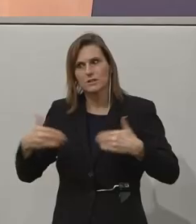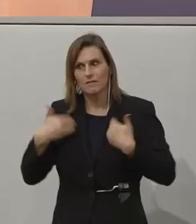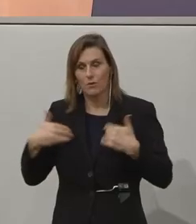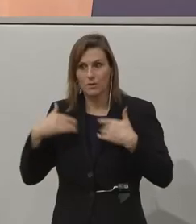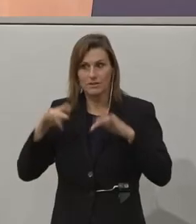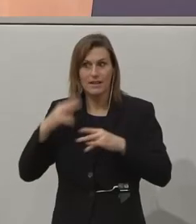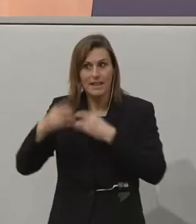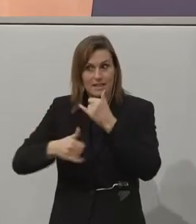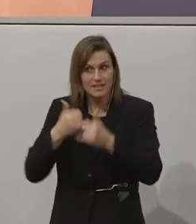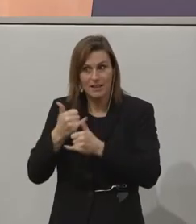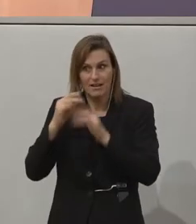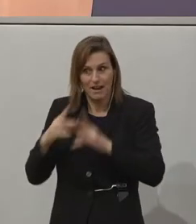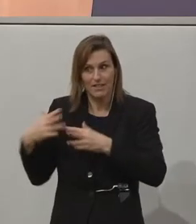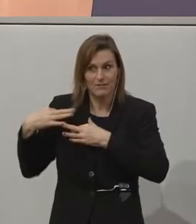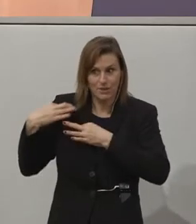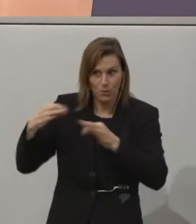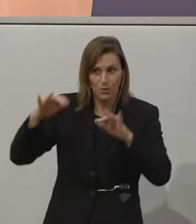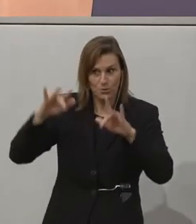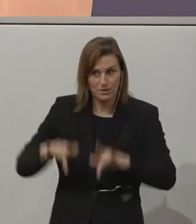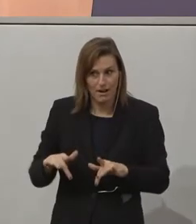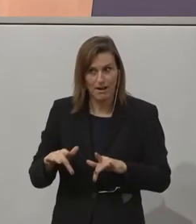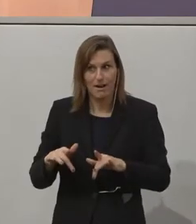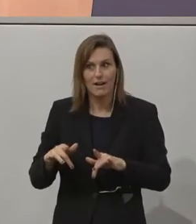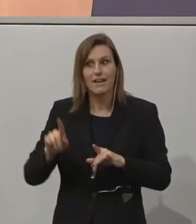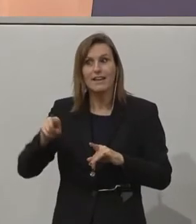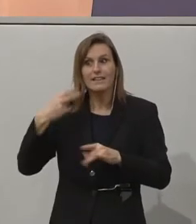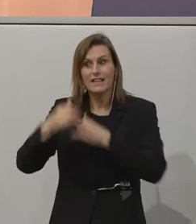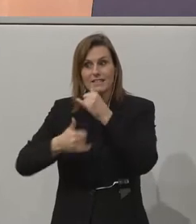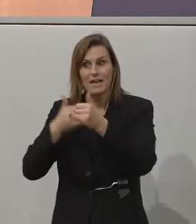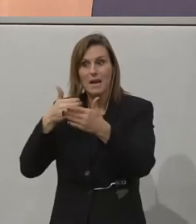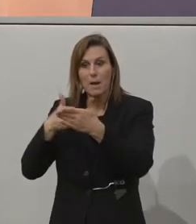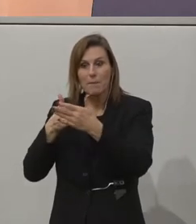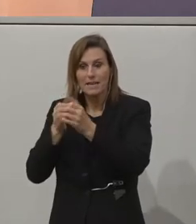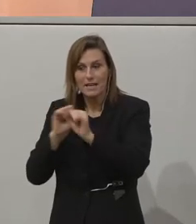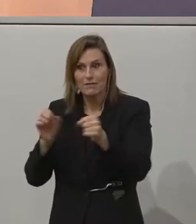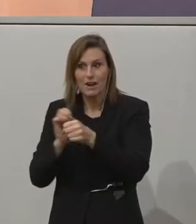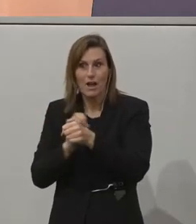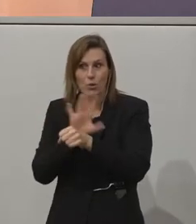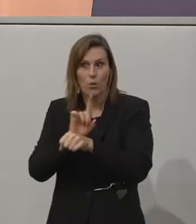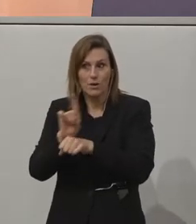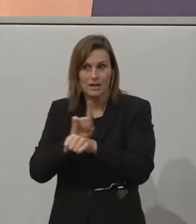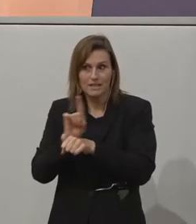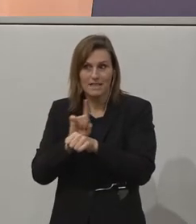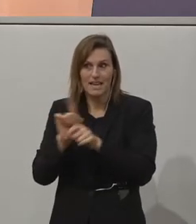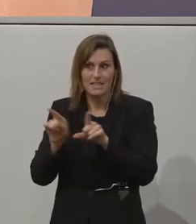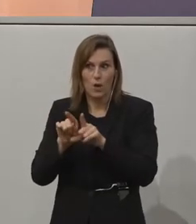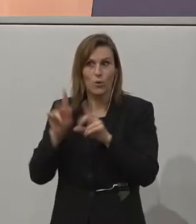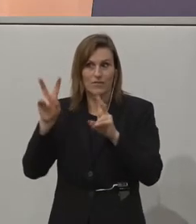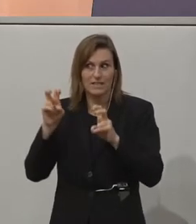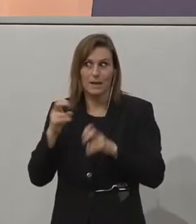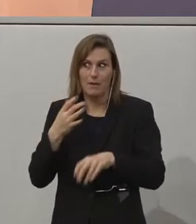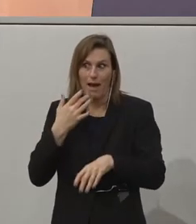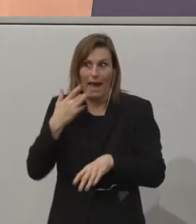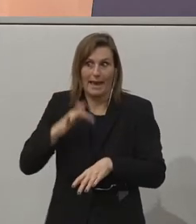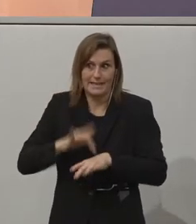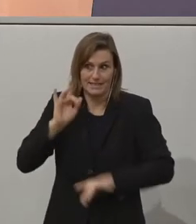das nächstes Jahr wiederholen dürfen. Wir werden nächstes Jahr über Barrierefreiheit sprechen und das ist in Corona-Zeiten ein ganz heißes Thema. Und da